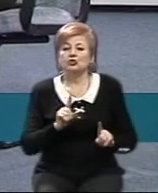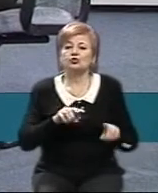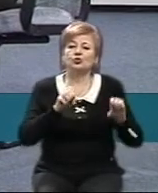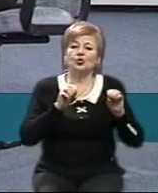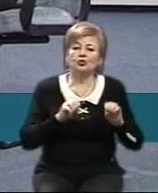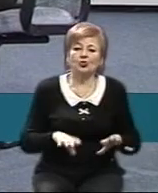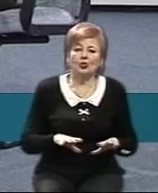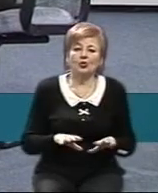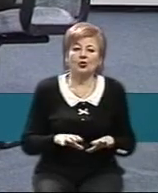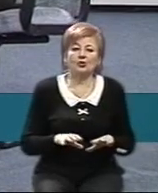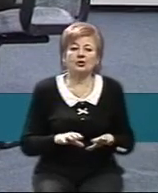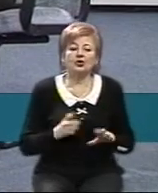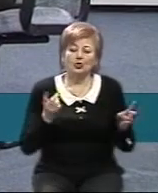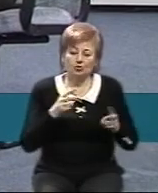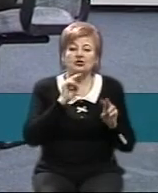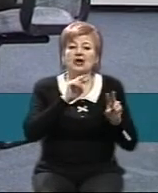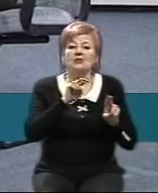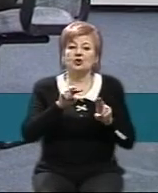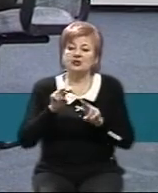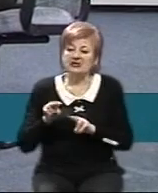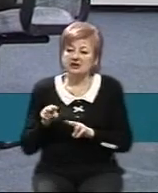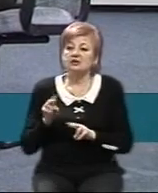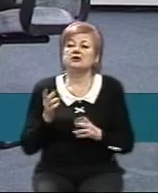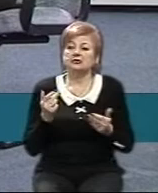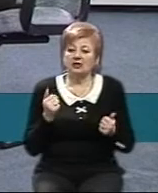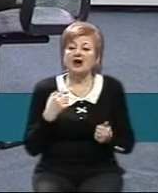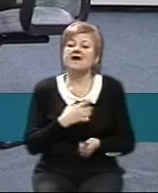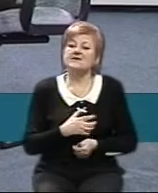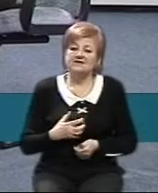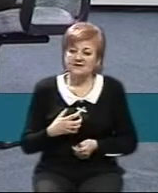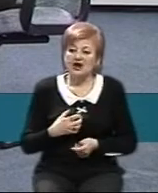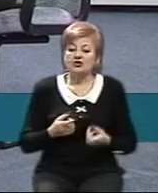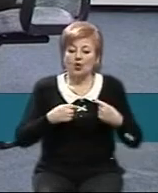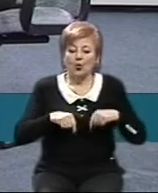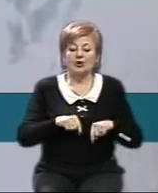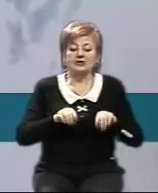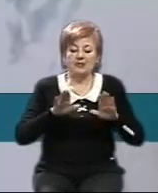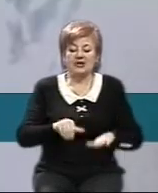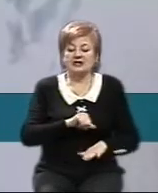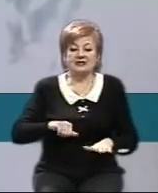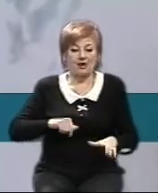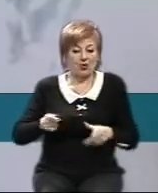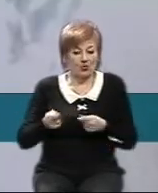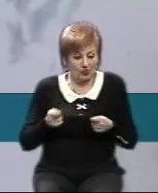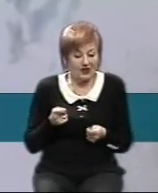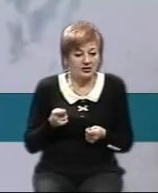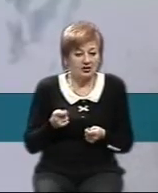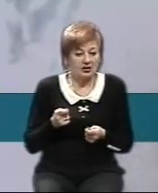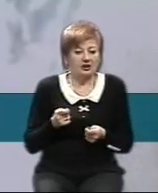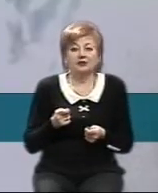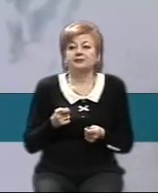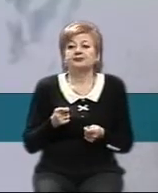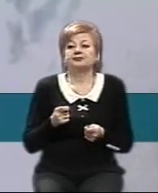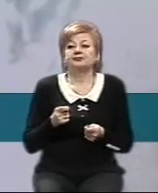будемо за ними стежити і також будемо оприлюднювати. Звичайно, дуже важливо. Органи місцевого самоврядування в будь-якому випадку, ну, органи